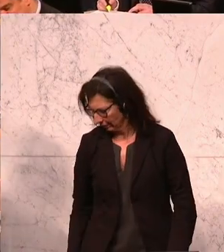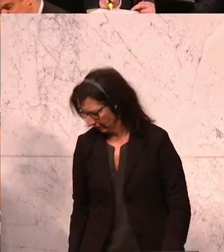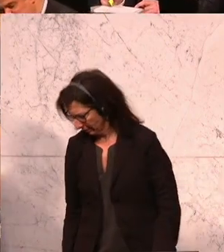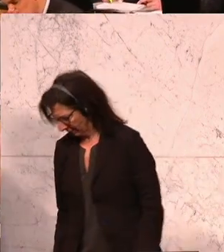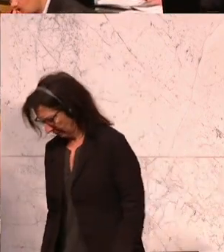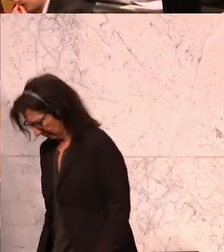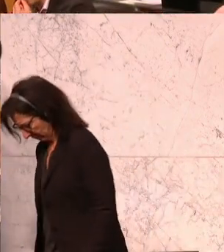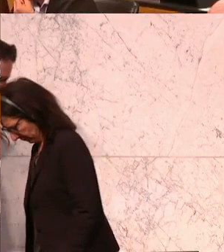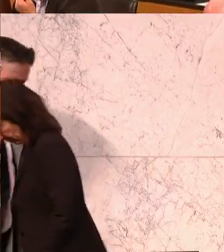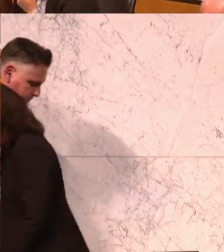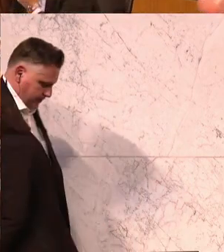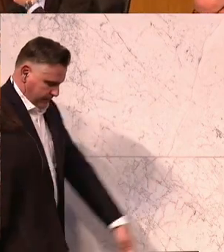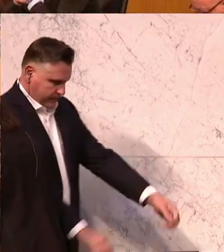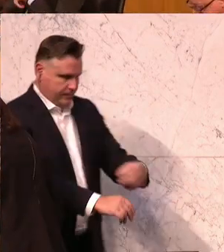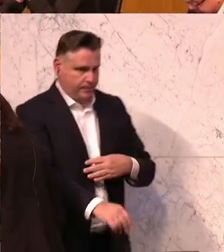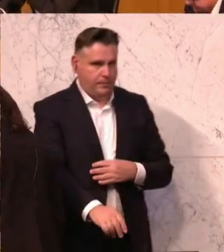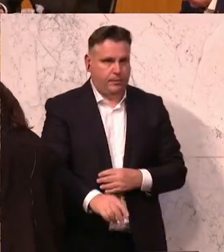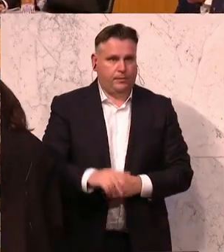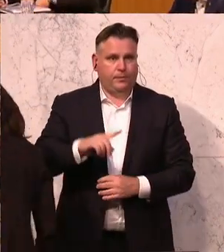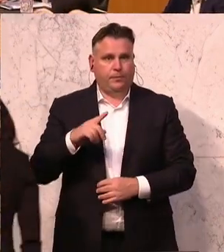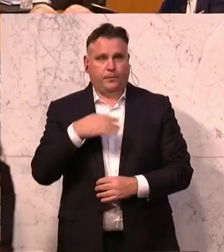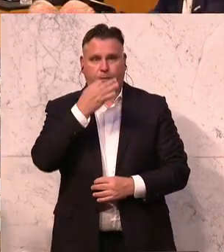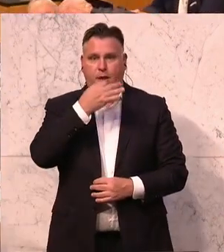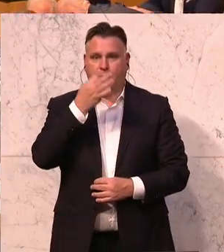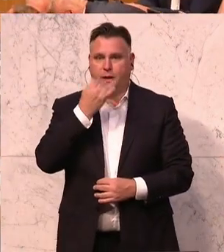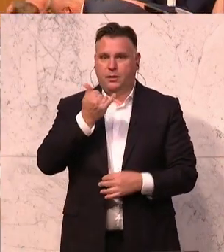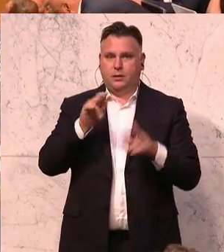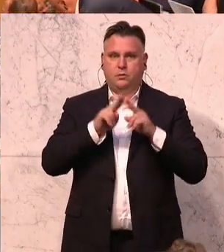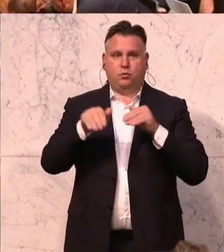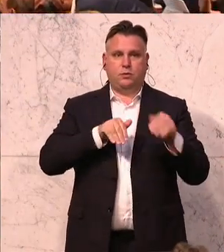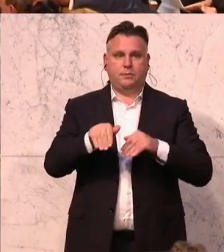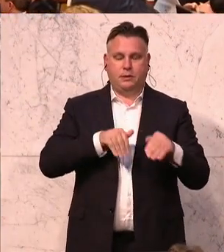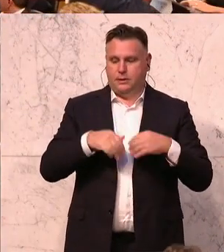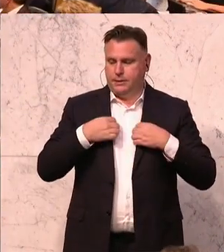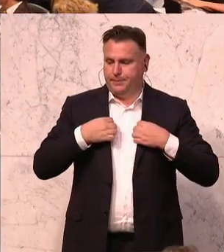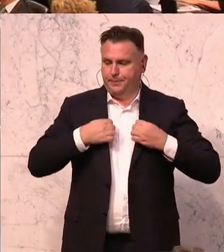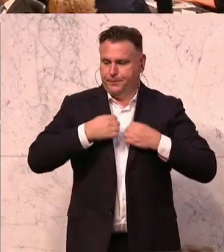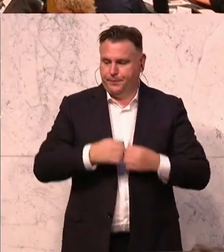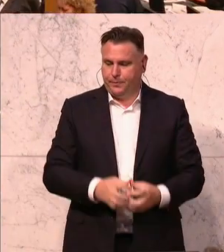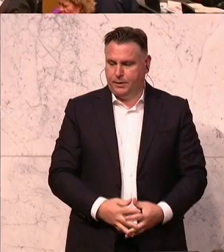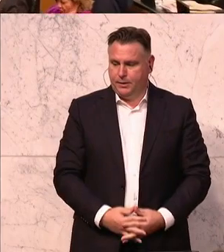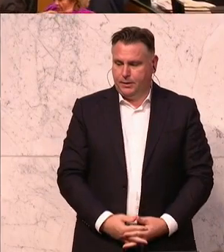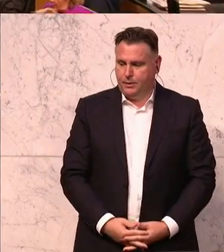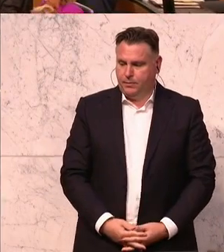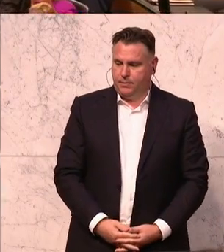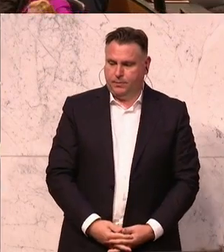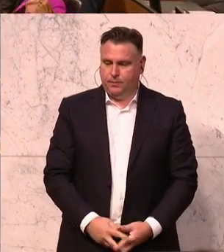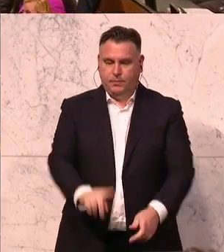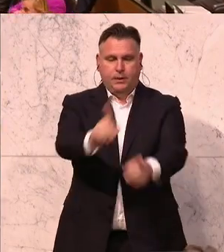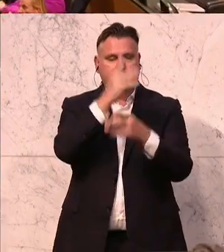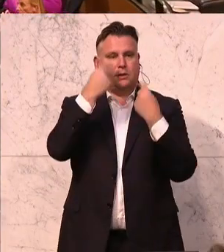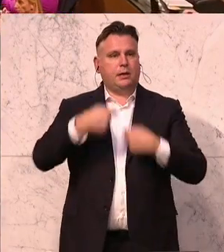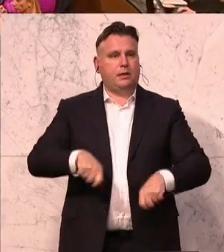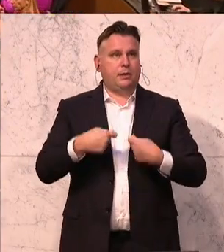Das Bildungssystem in Österreich sei aktuell nicht dafür geeignet, dass Kinder und Jugendliche jene Kompetenzen erlernen, die in den kommenden Jahren und Jahrzehnten